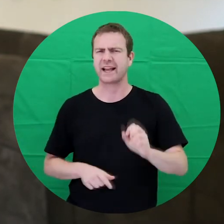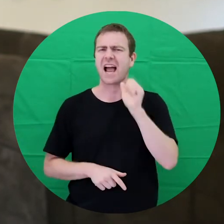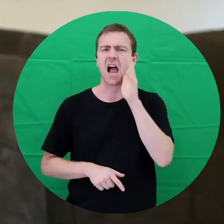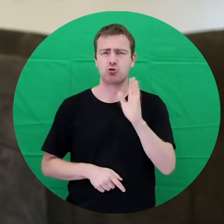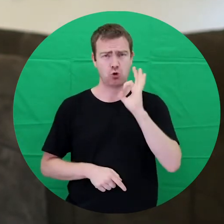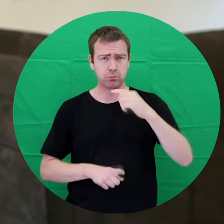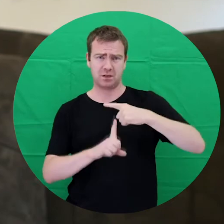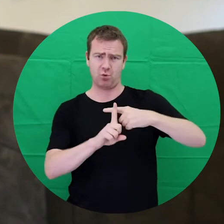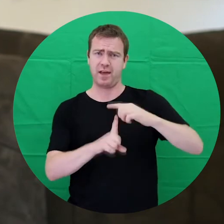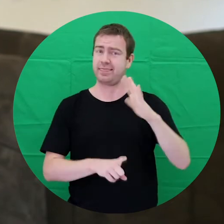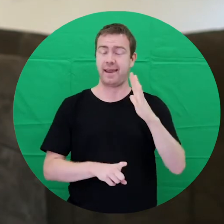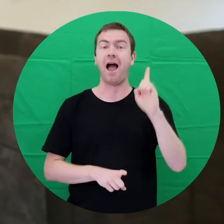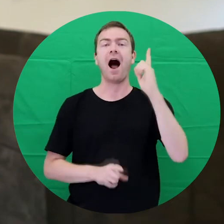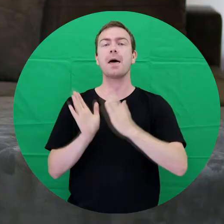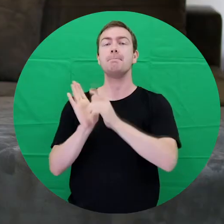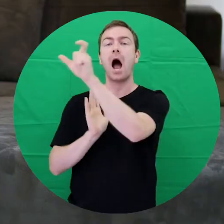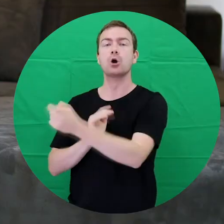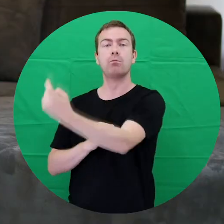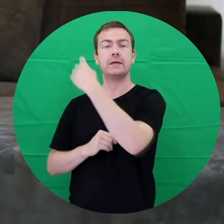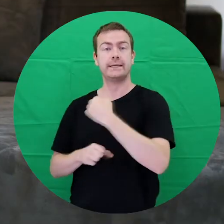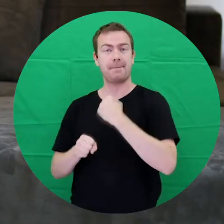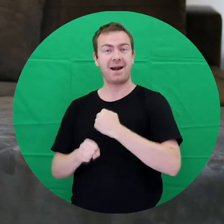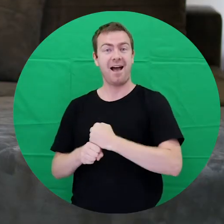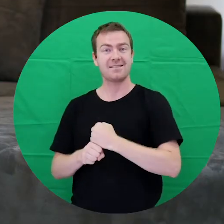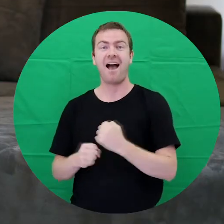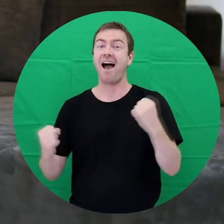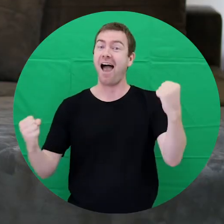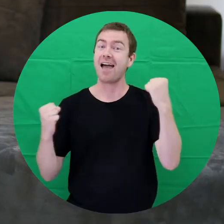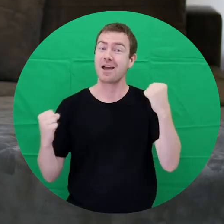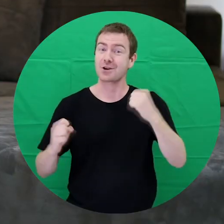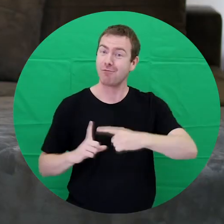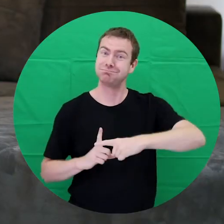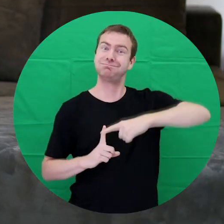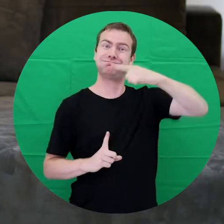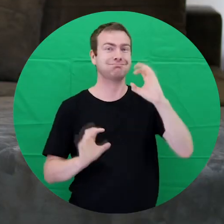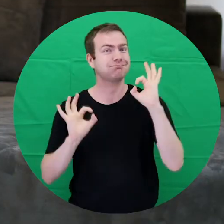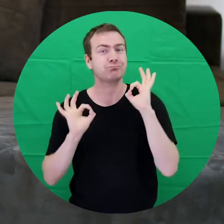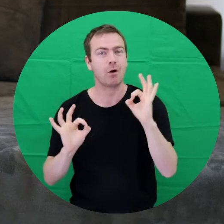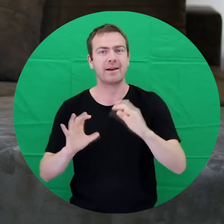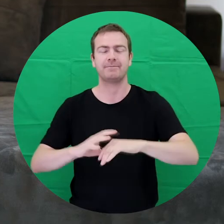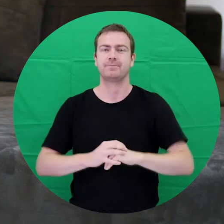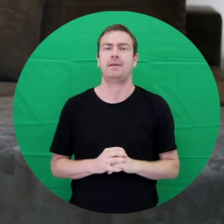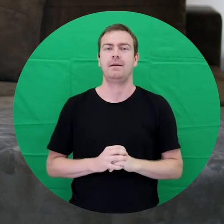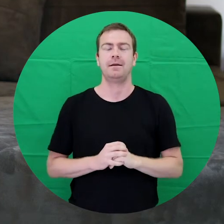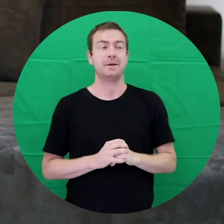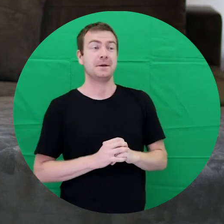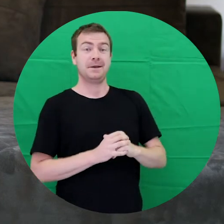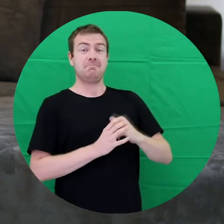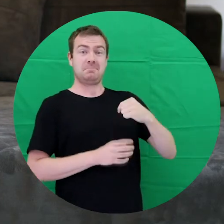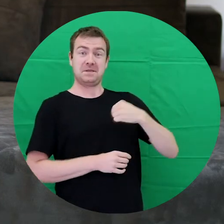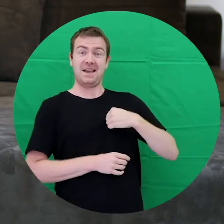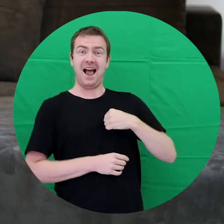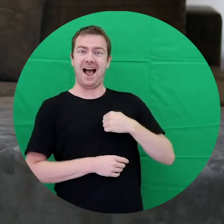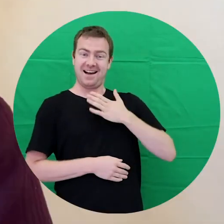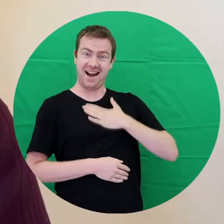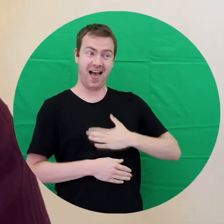hneď plní energie z rána a podobne, ale keď príde Majko do práce, tak akože tam už to je hneď, že energia vstupne na 100%, až nie na